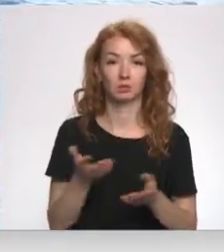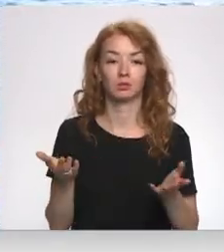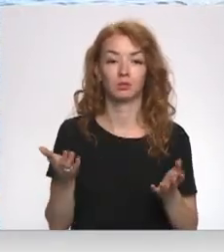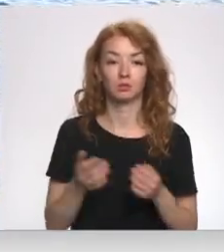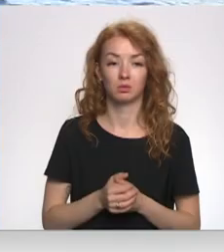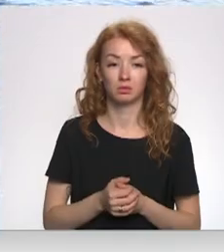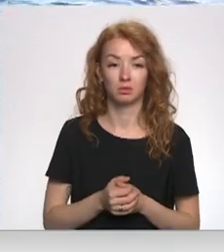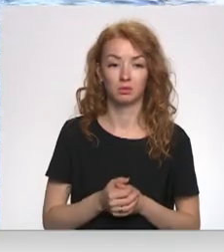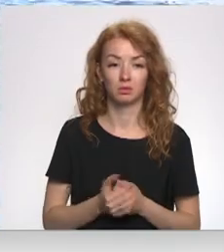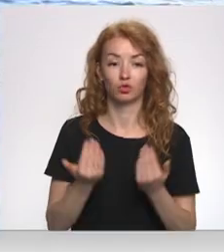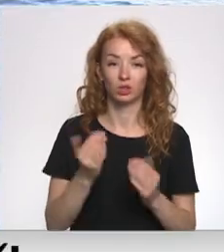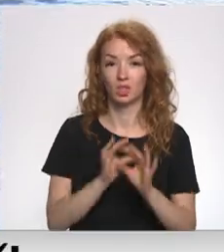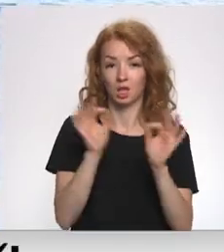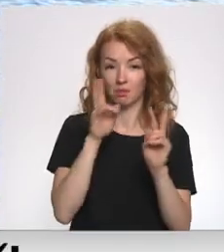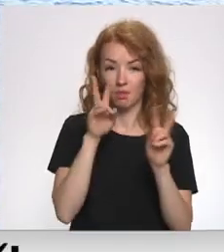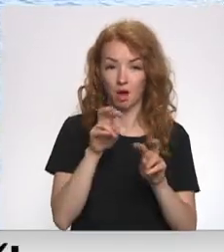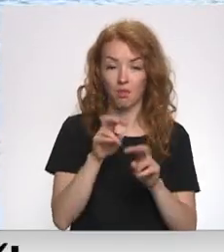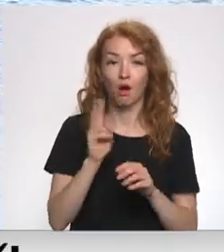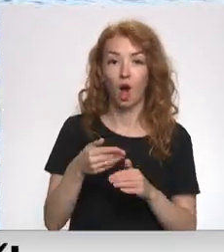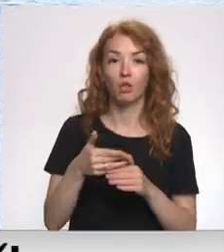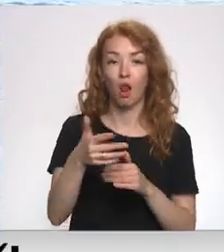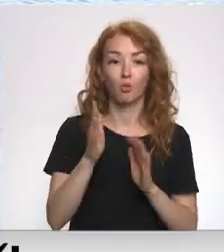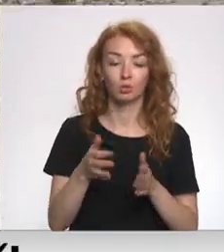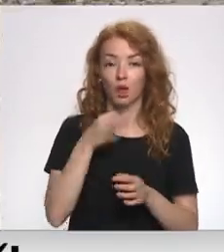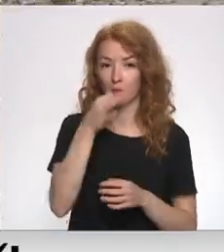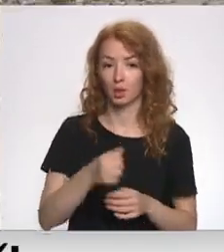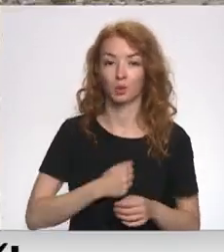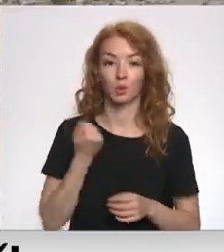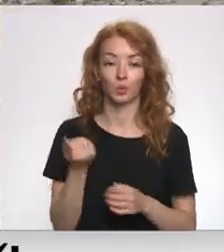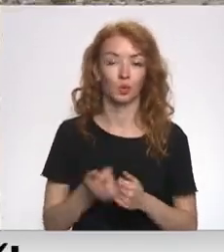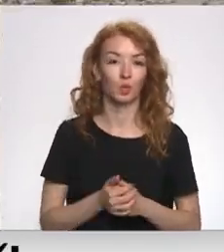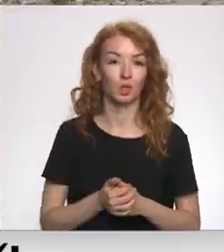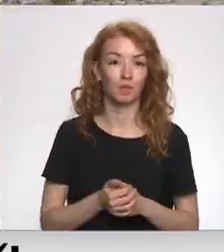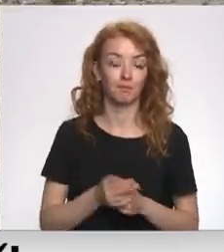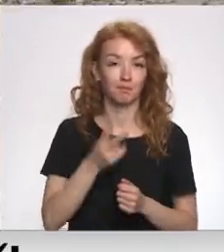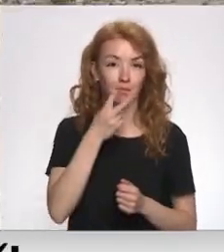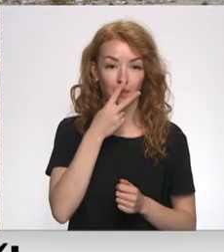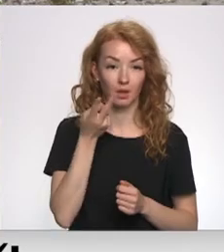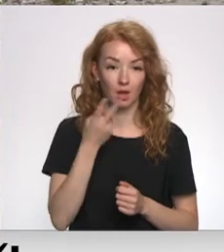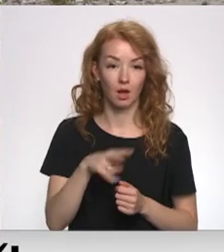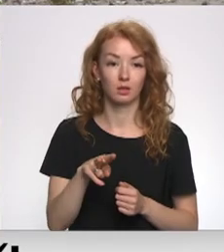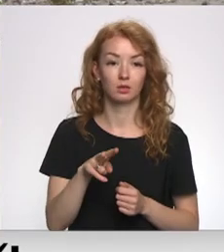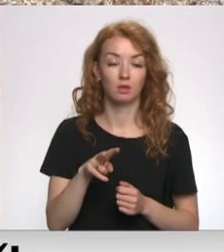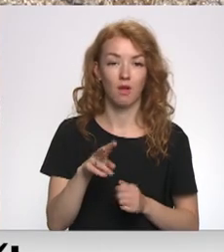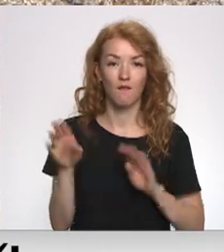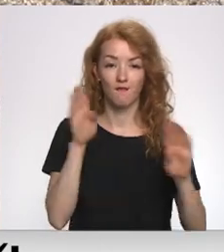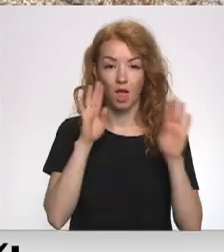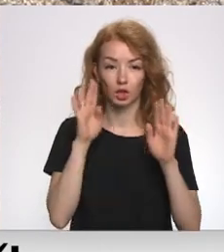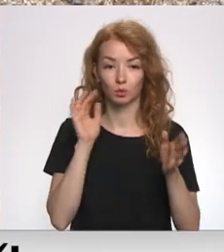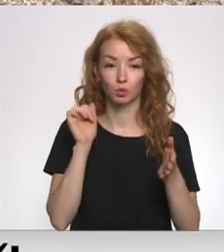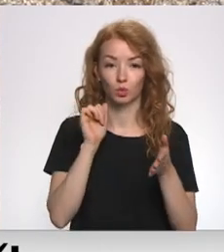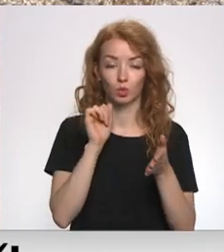Sākam šodien pārbaudīt, kā būs tālīgi nevaram atbildīt. Es redzēju Facebooka,